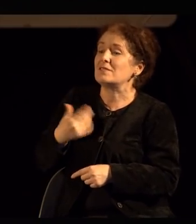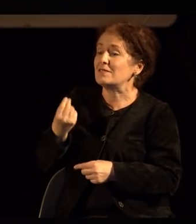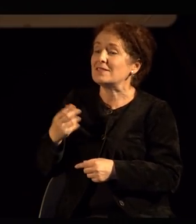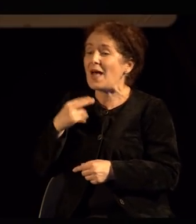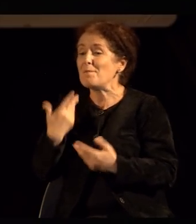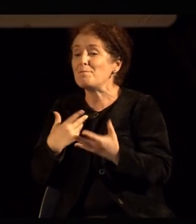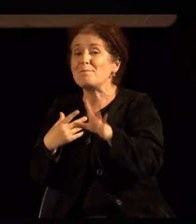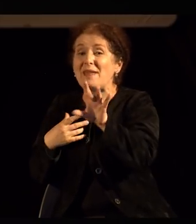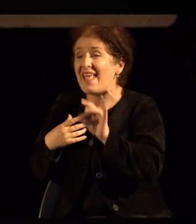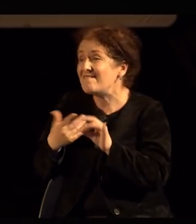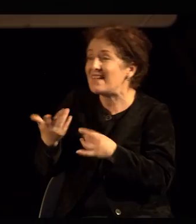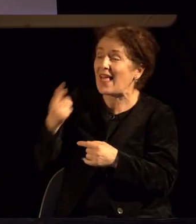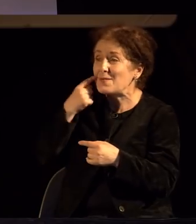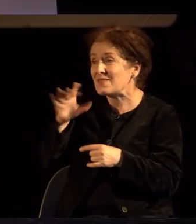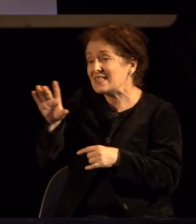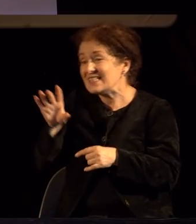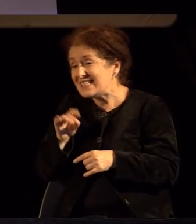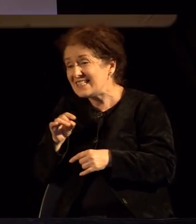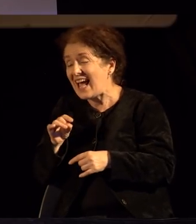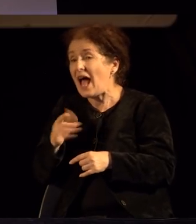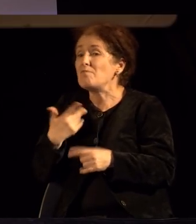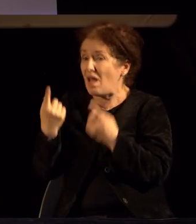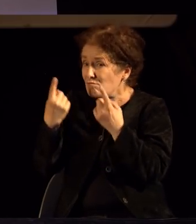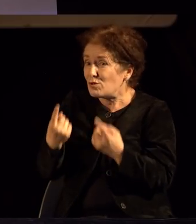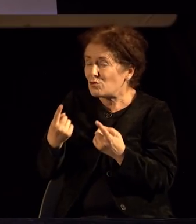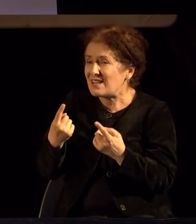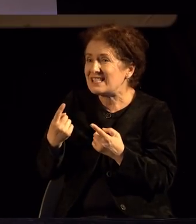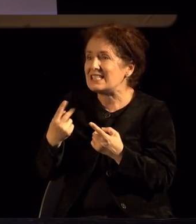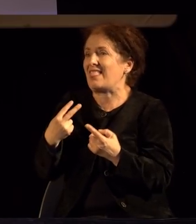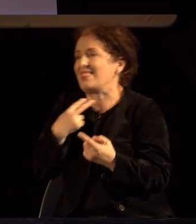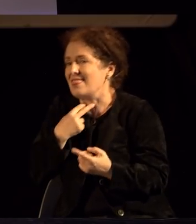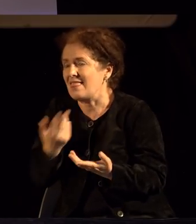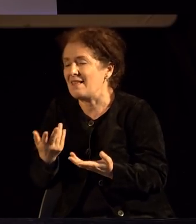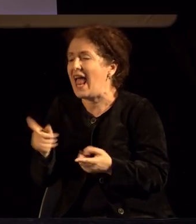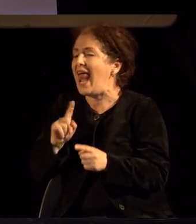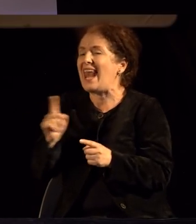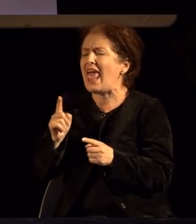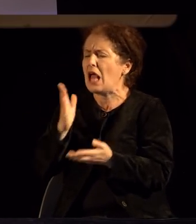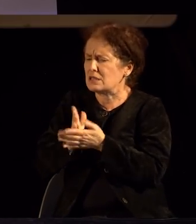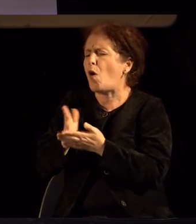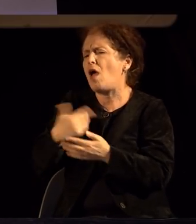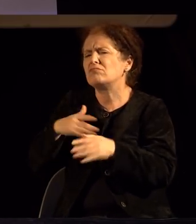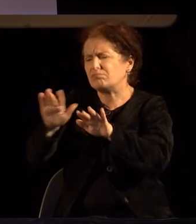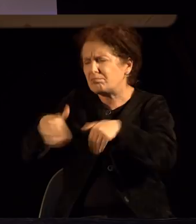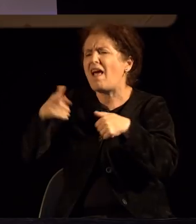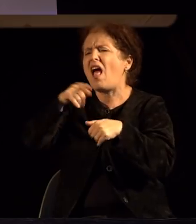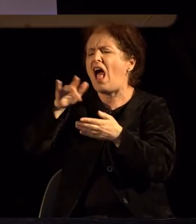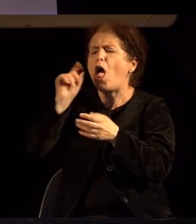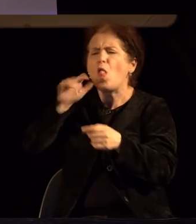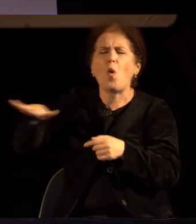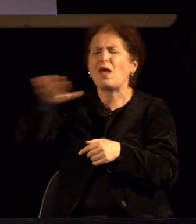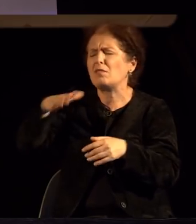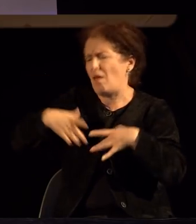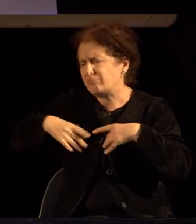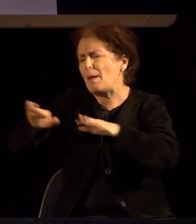постоеше не бариера, зато што од секоја што сум била прифатена, онакава каква што сум,